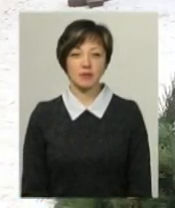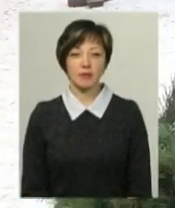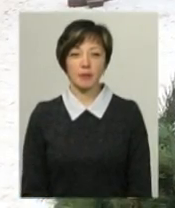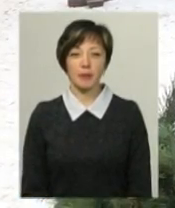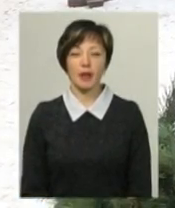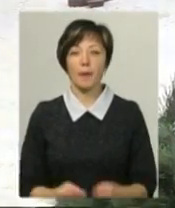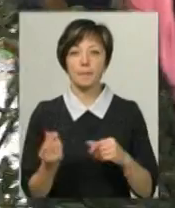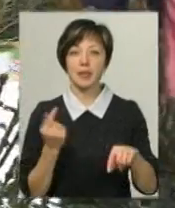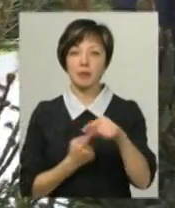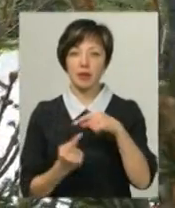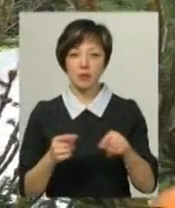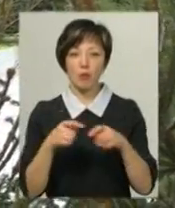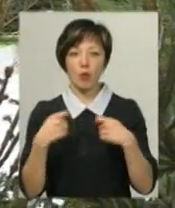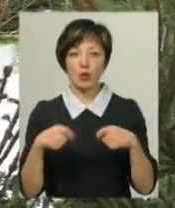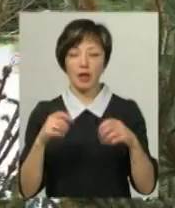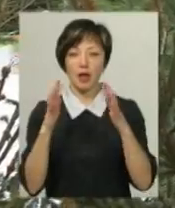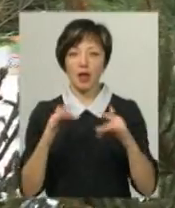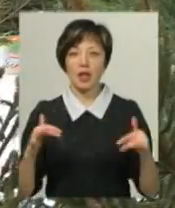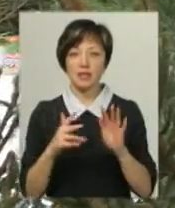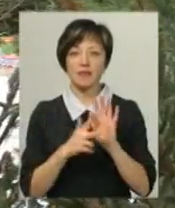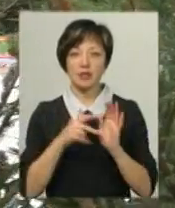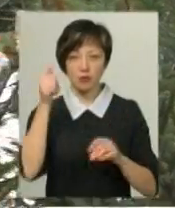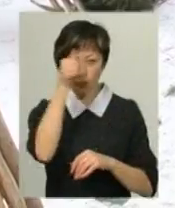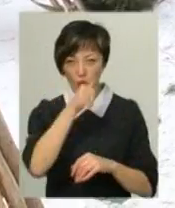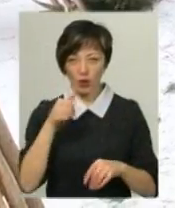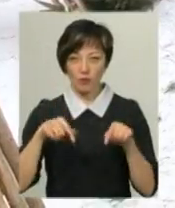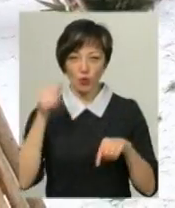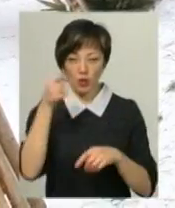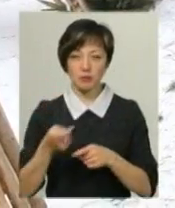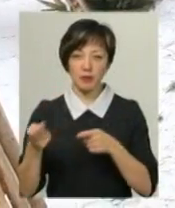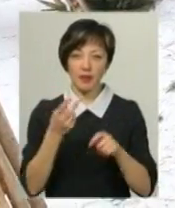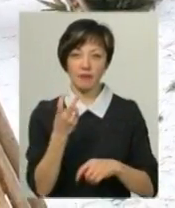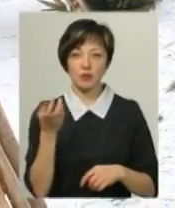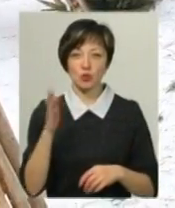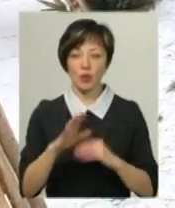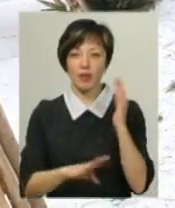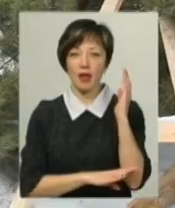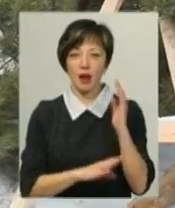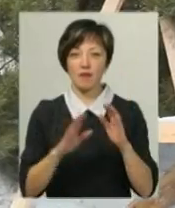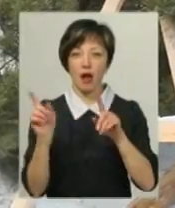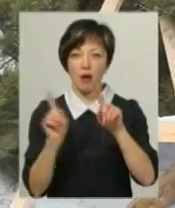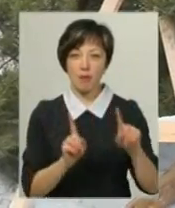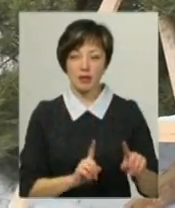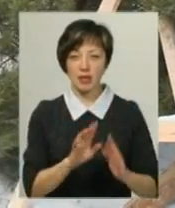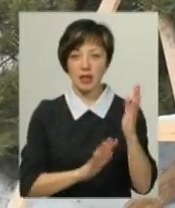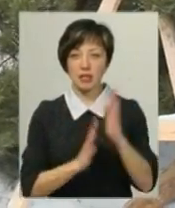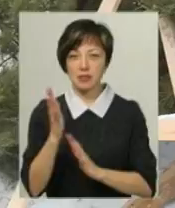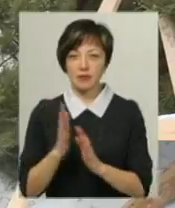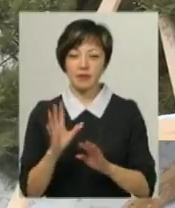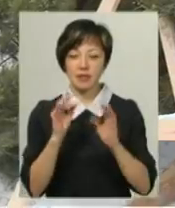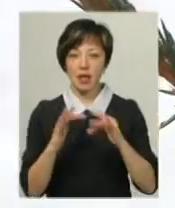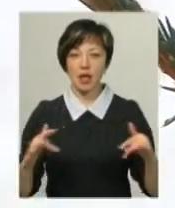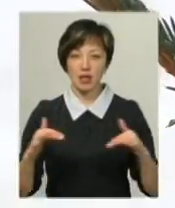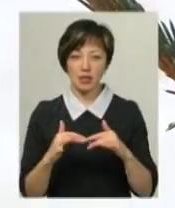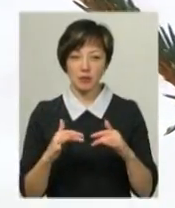Підприємець Анатолій Сидорук продає ялинки 8 років. Цьогоріч привіз 200 штук дерев з карпатських лісів. Каже, всі ялинки з відповідним